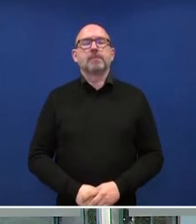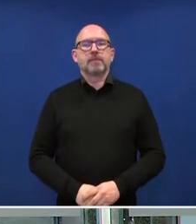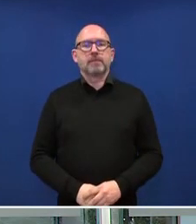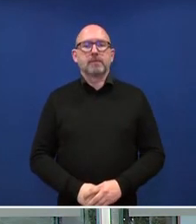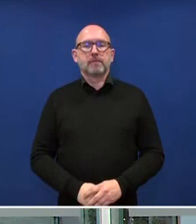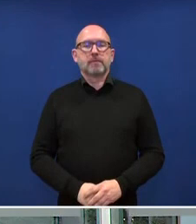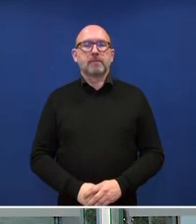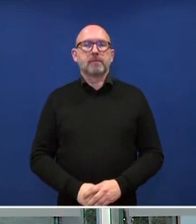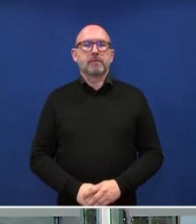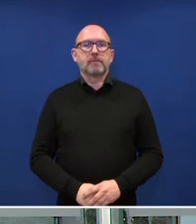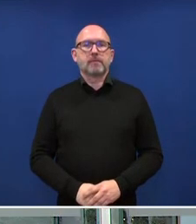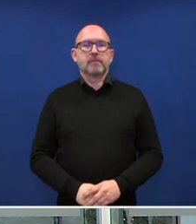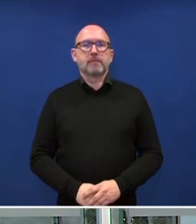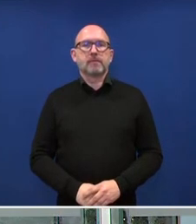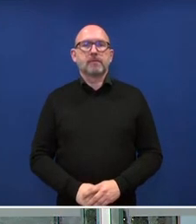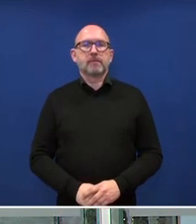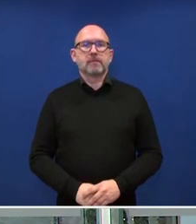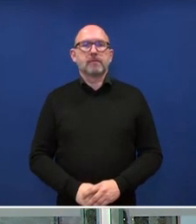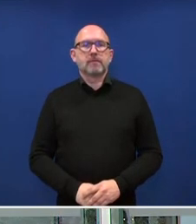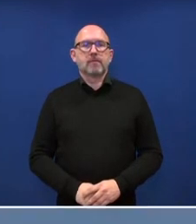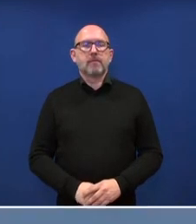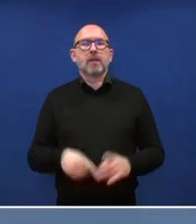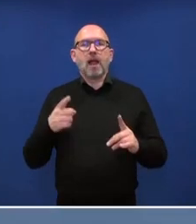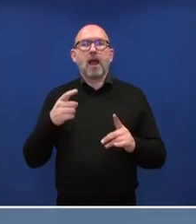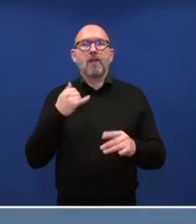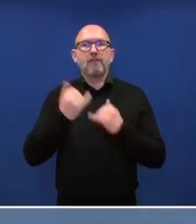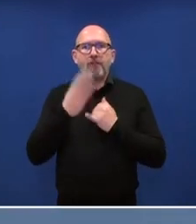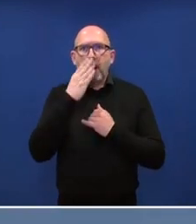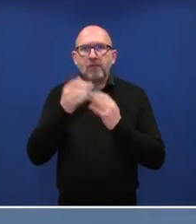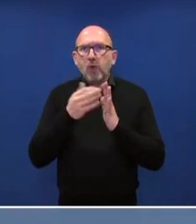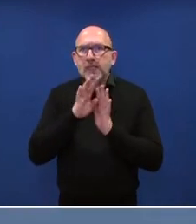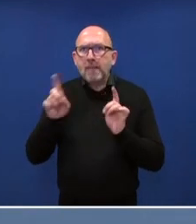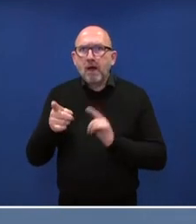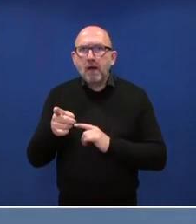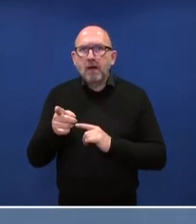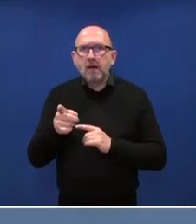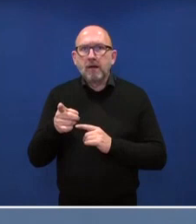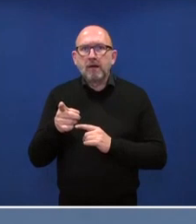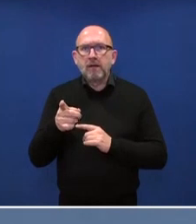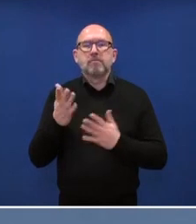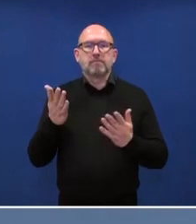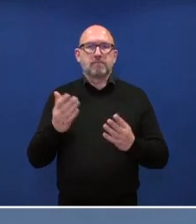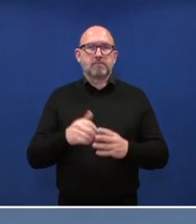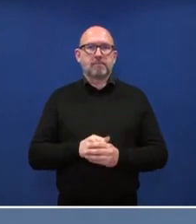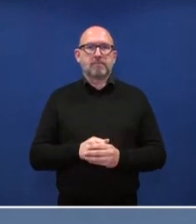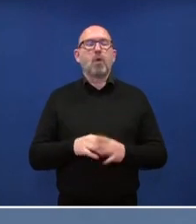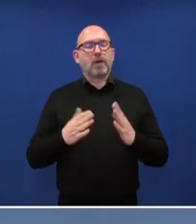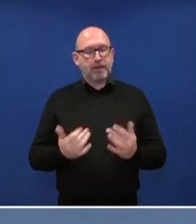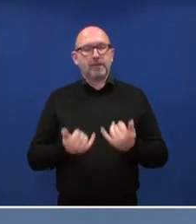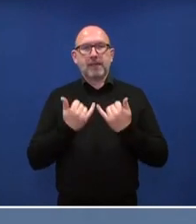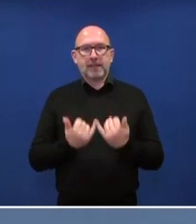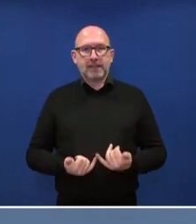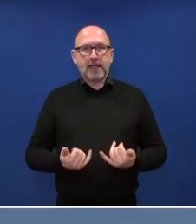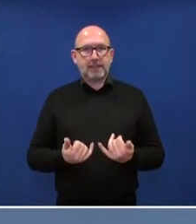Dann kommen wir zum großen... Ach nee, Frau Wolf, das war ein neues Thema, ne? Genau. Dann kommen wir nämlich zum großen